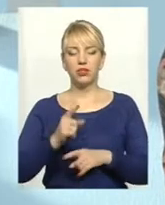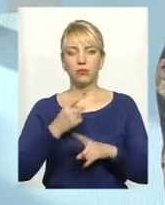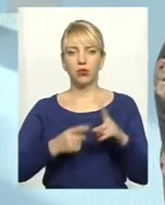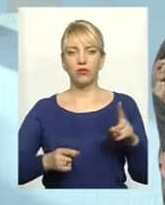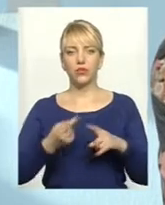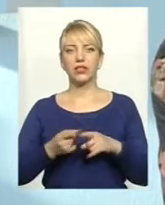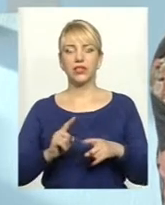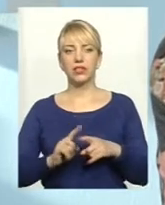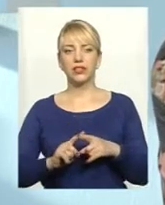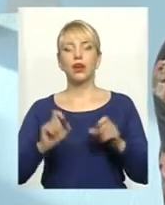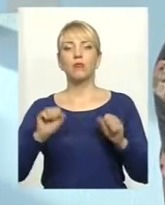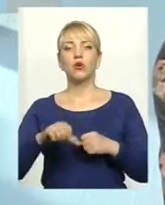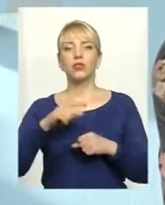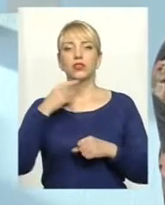сказати,